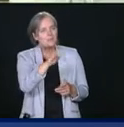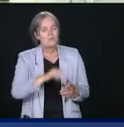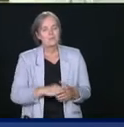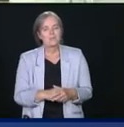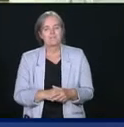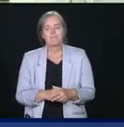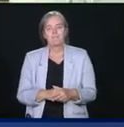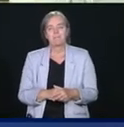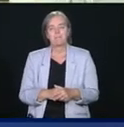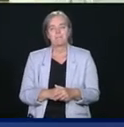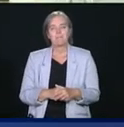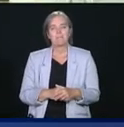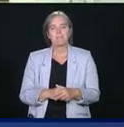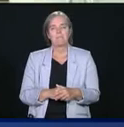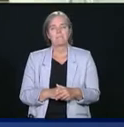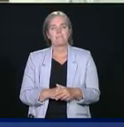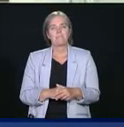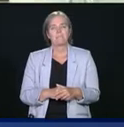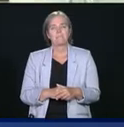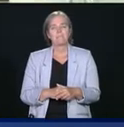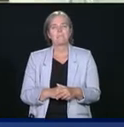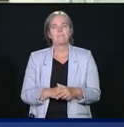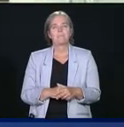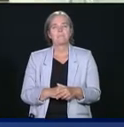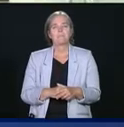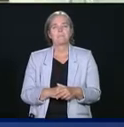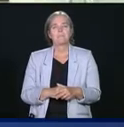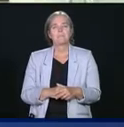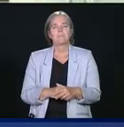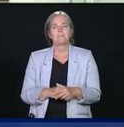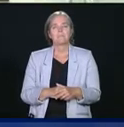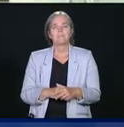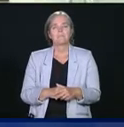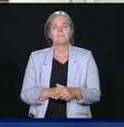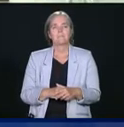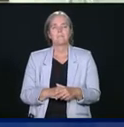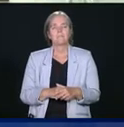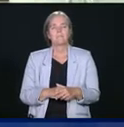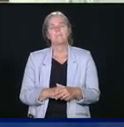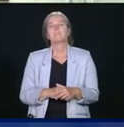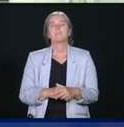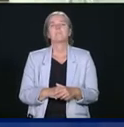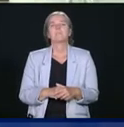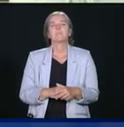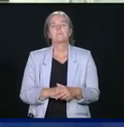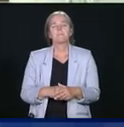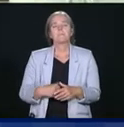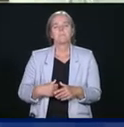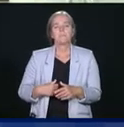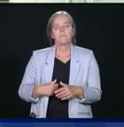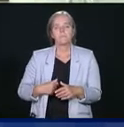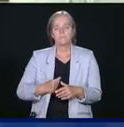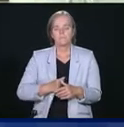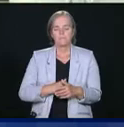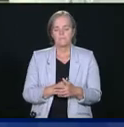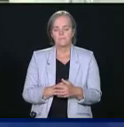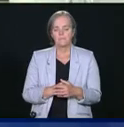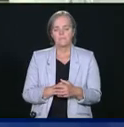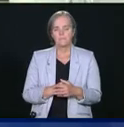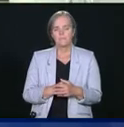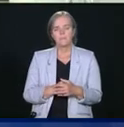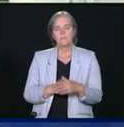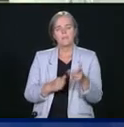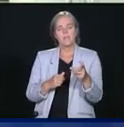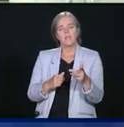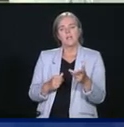Je me demande, quand votre gouvernement mandatera-t-il les organisations pour